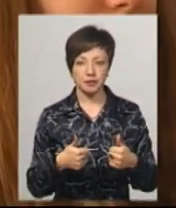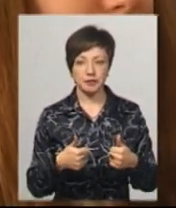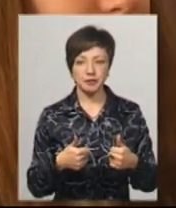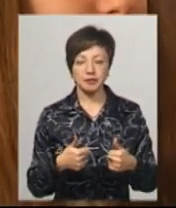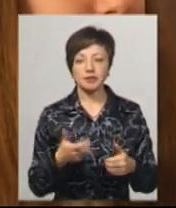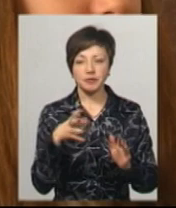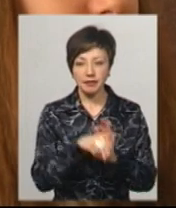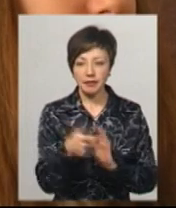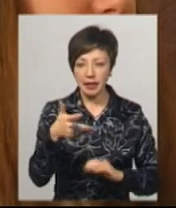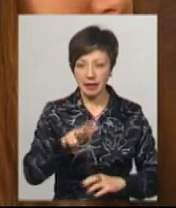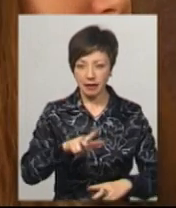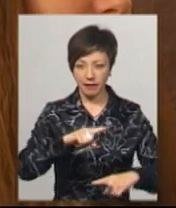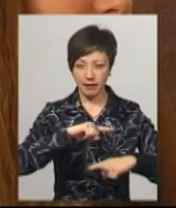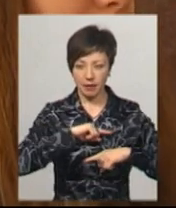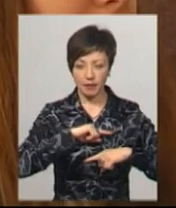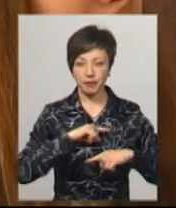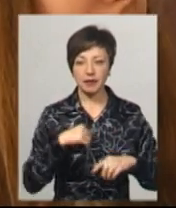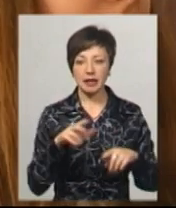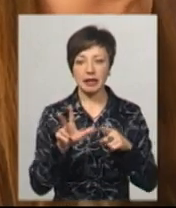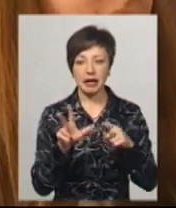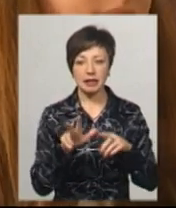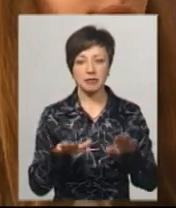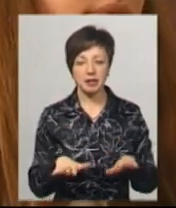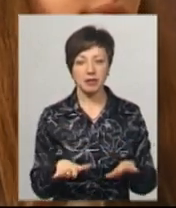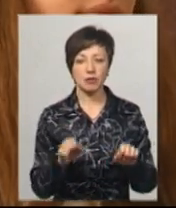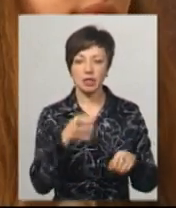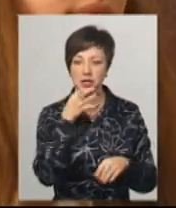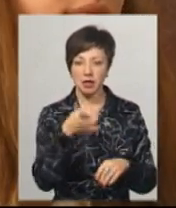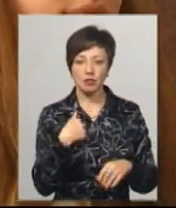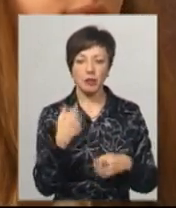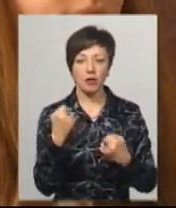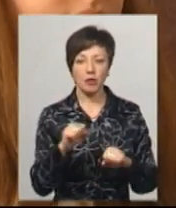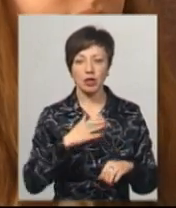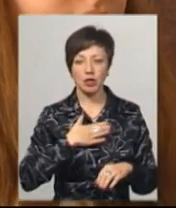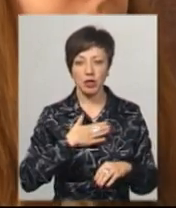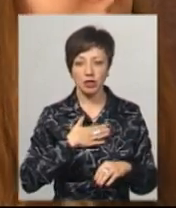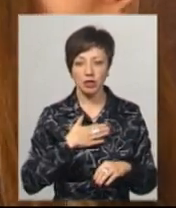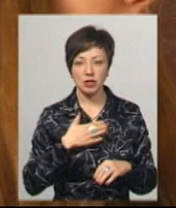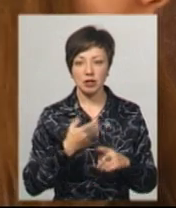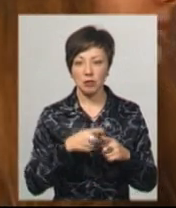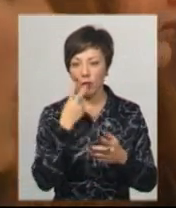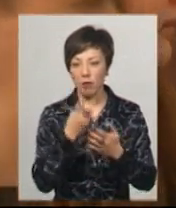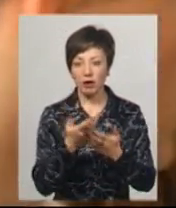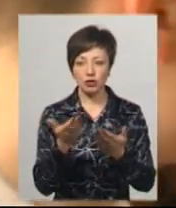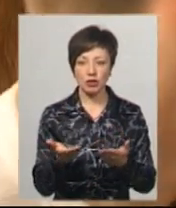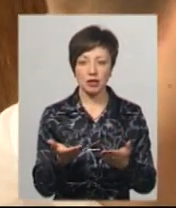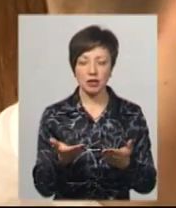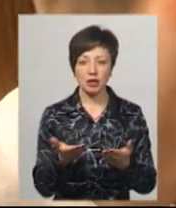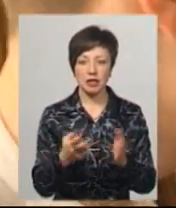трійку фіналістів, у нас було третє місце, можна сказати, що ми перемогли. Наша кількість голосів, як ви можете побачити,